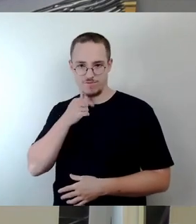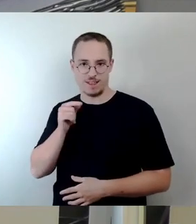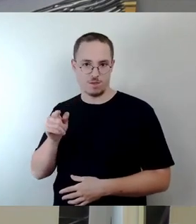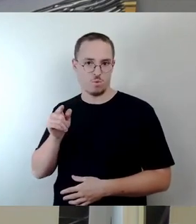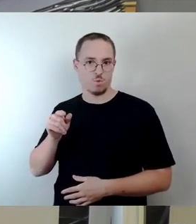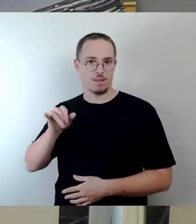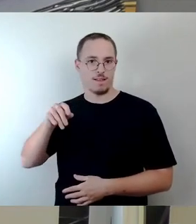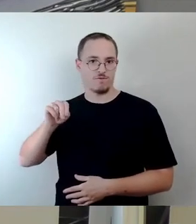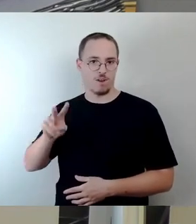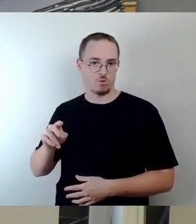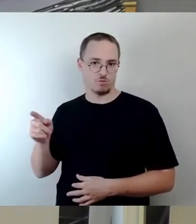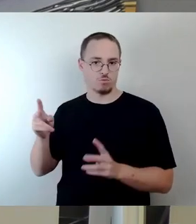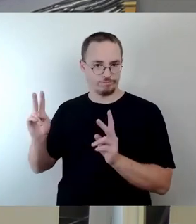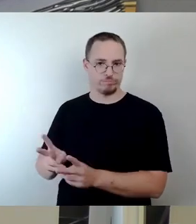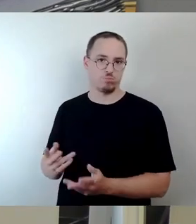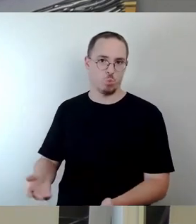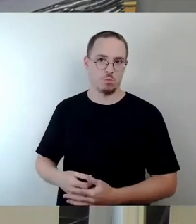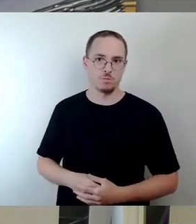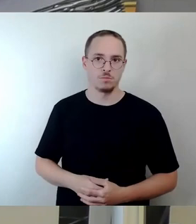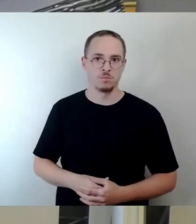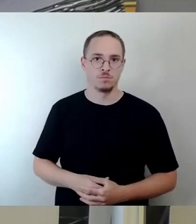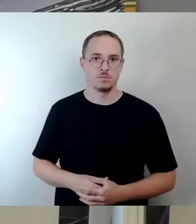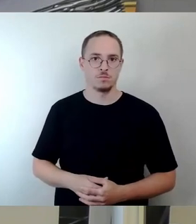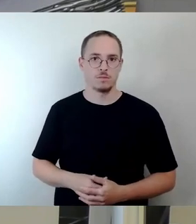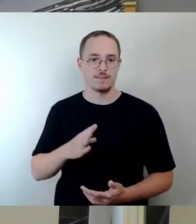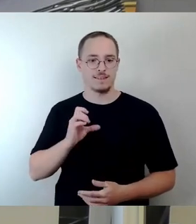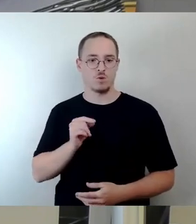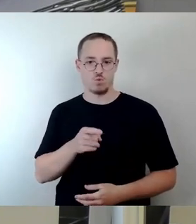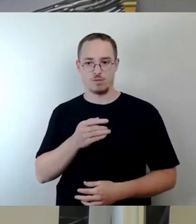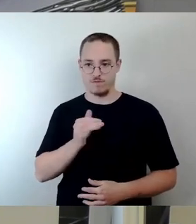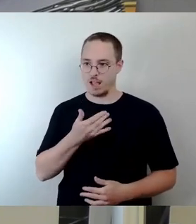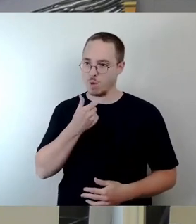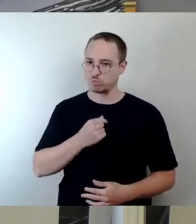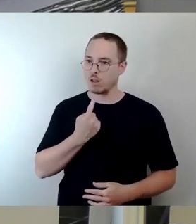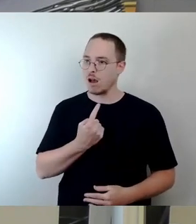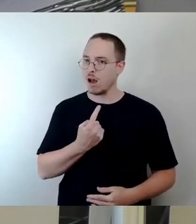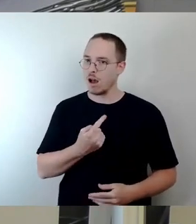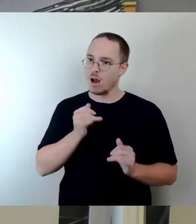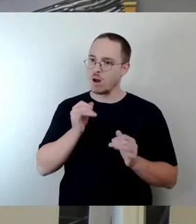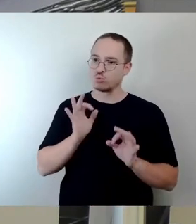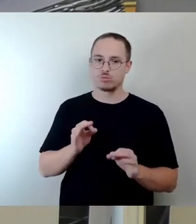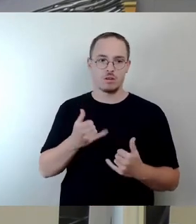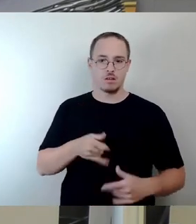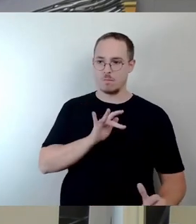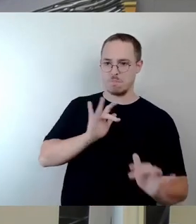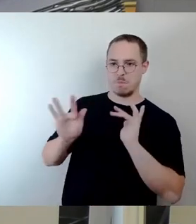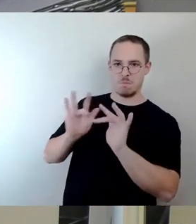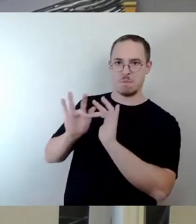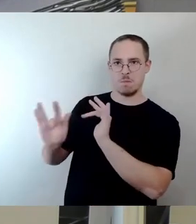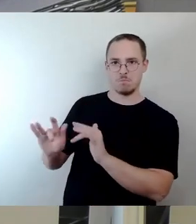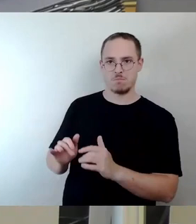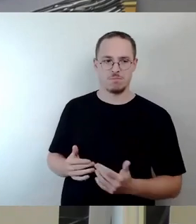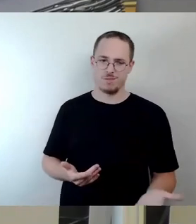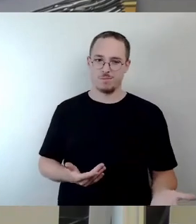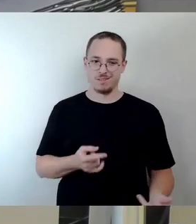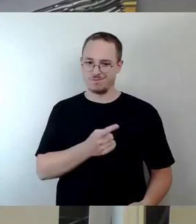Beschluss mitgetragen. Jetzt wird es immer kritisiert, dass dort was passieren soll. Aber wer A sagt, muss auch B sagen. Und wir machen das. Wir bohren